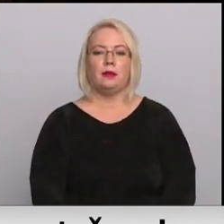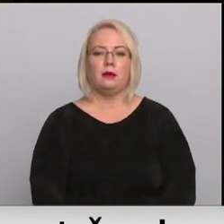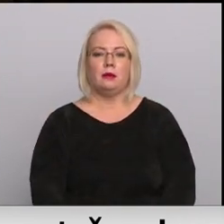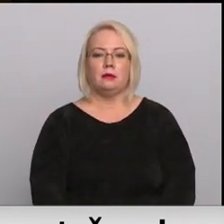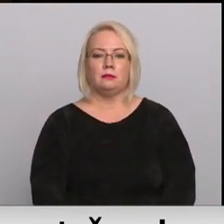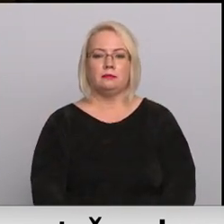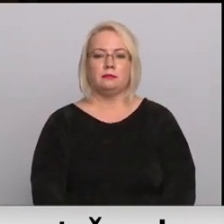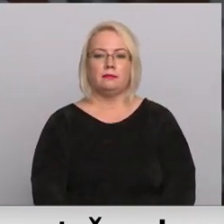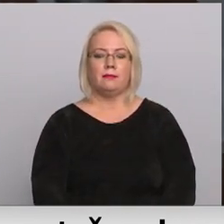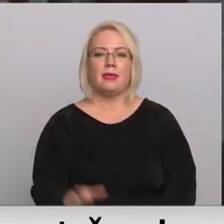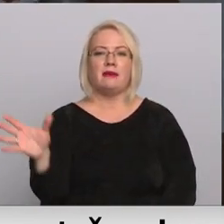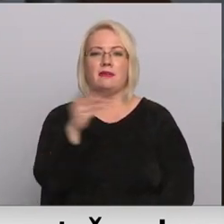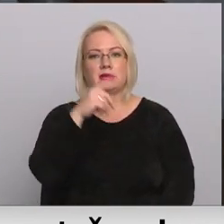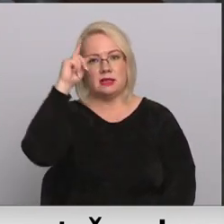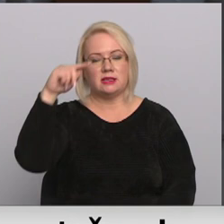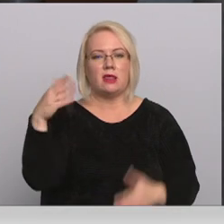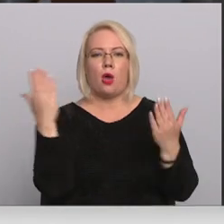visi zināja, ka ir patvertne.